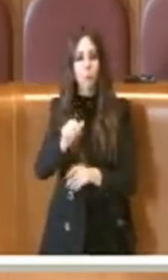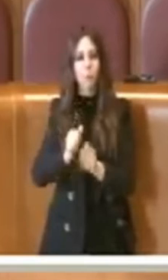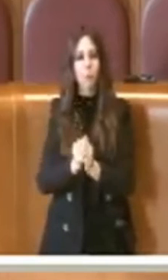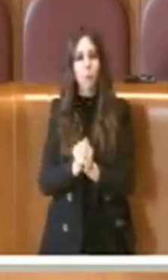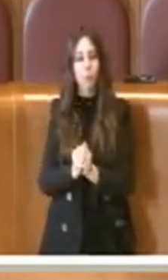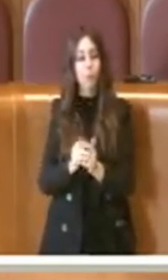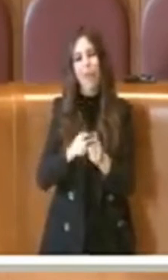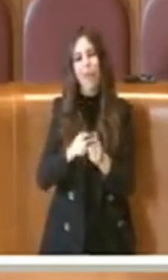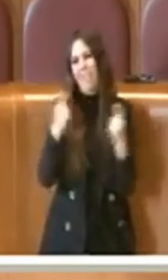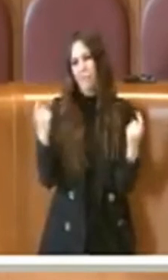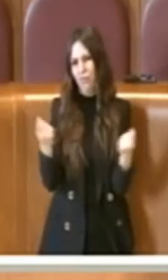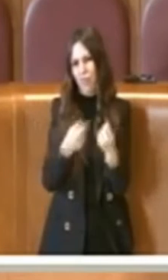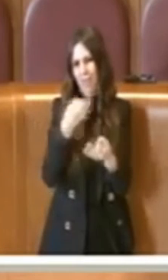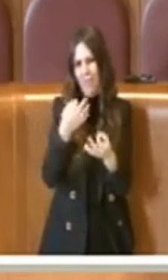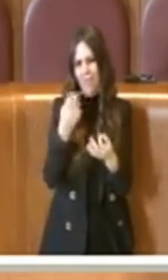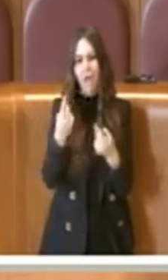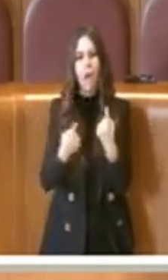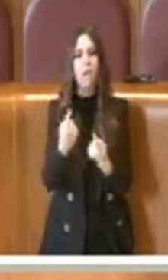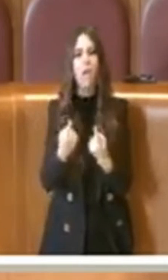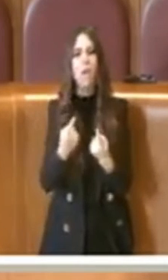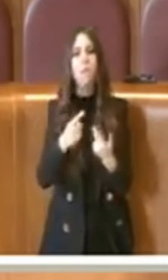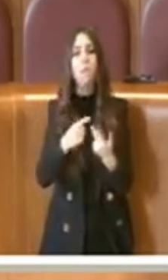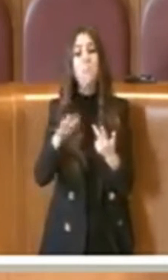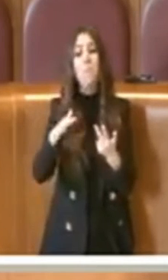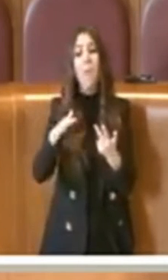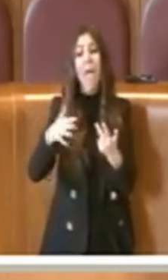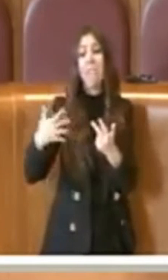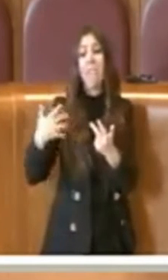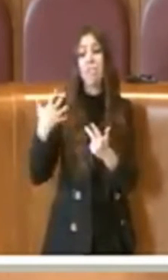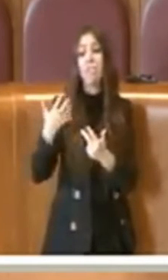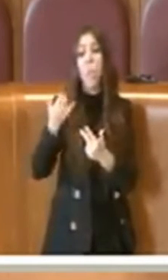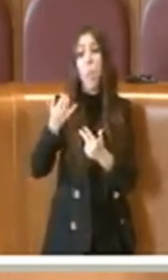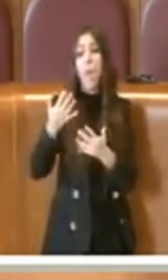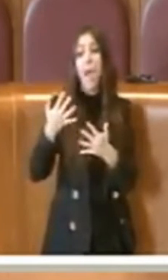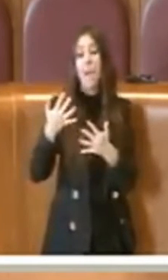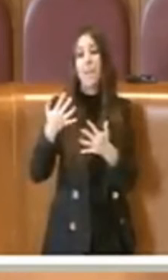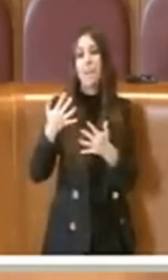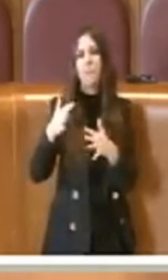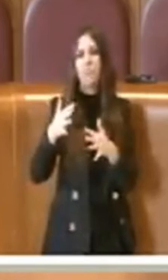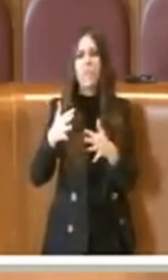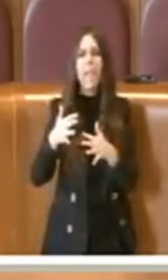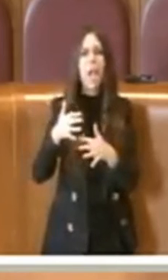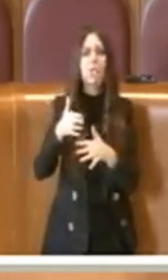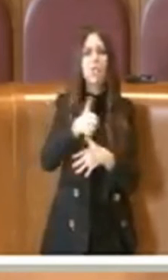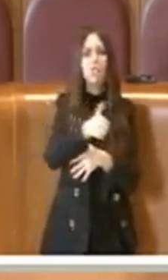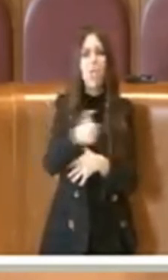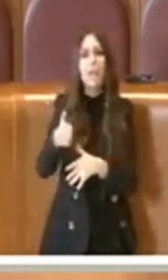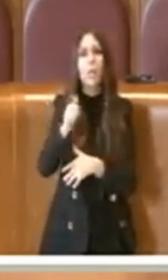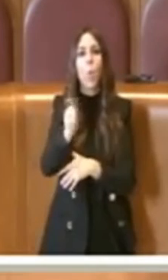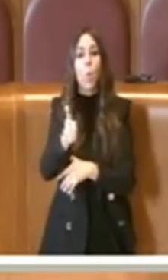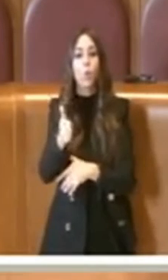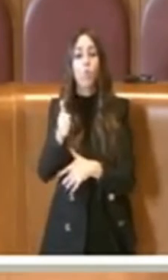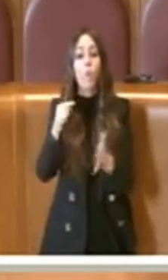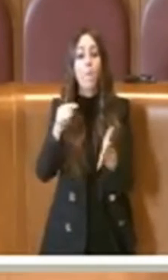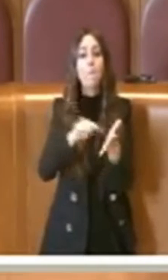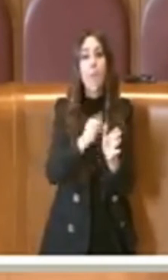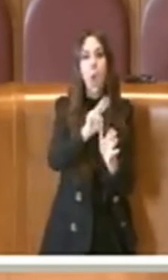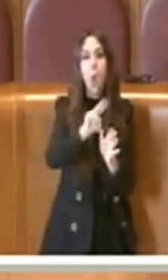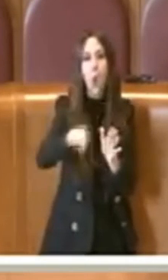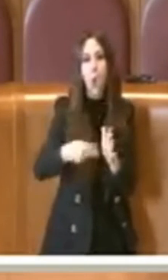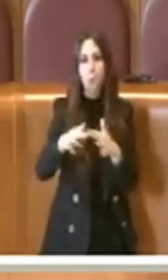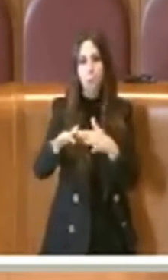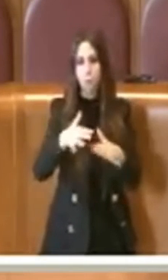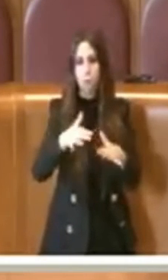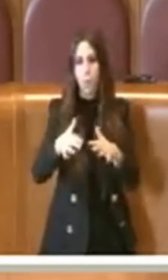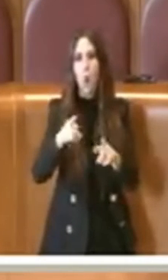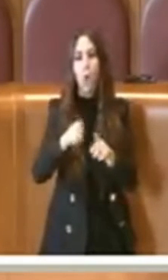Più in generale la media dei cinque anni di Virginia Raggi è stata di 111 milioni di euro, la somma dei